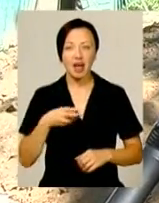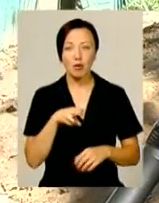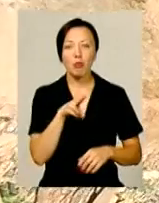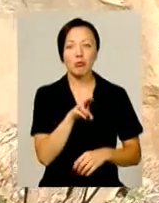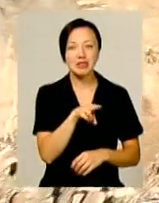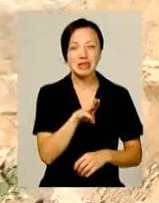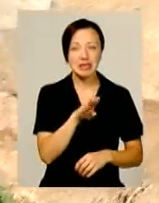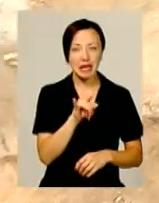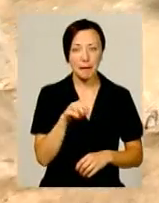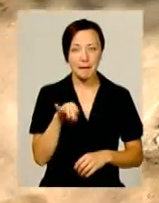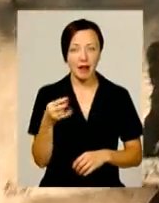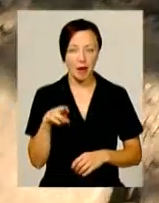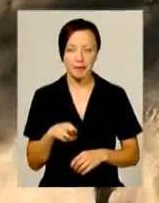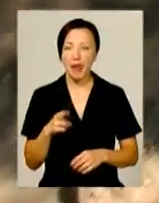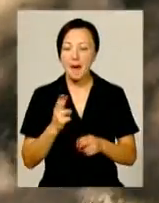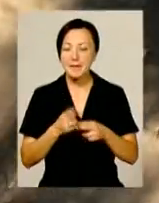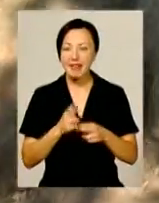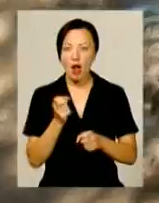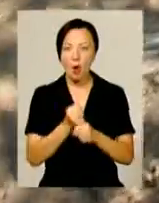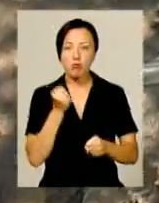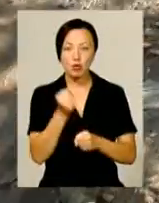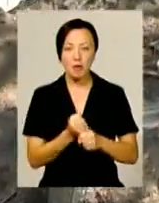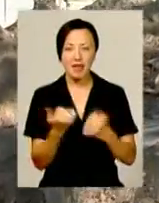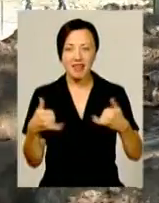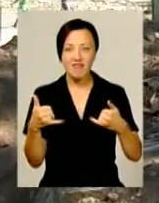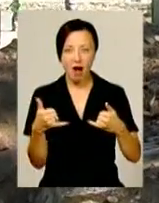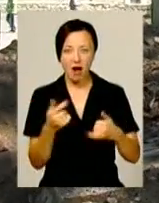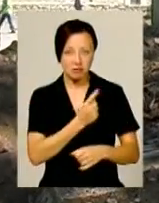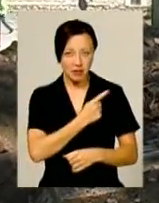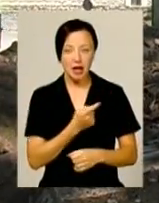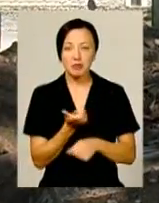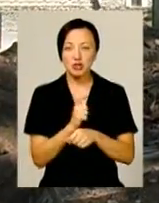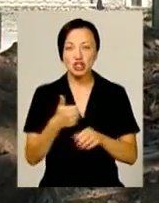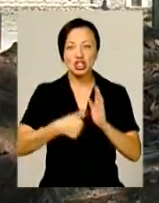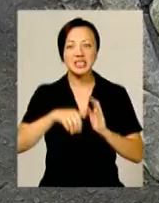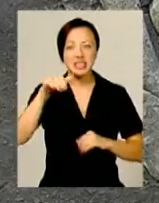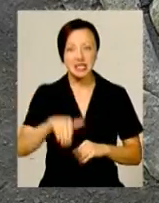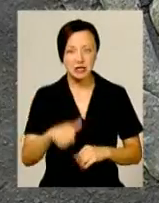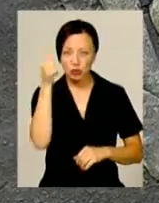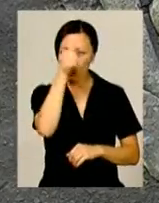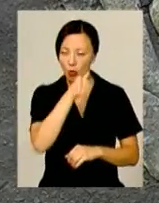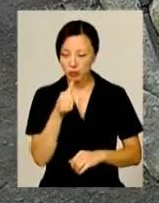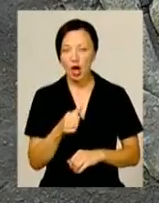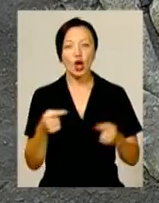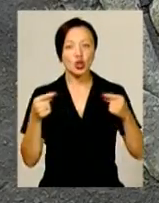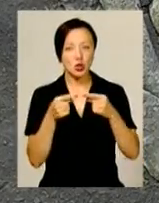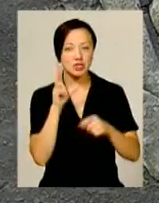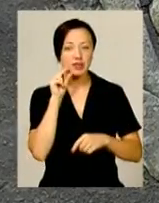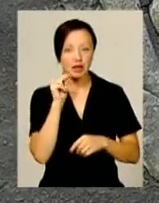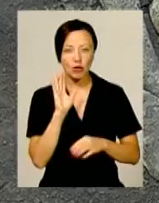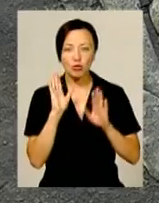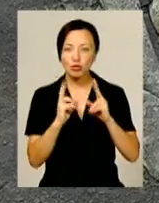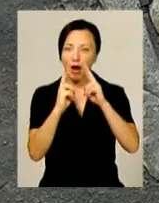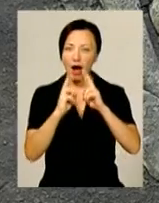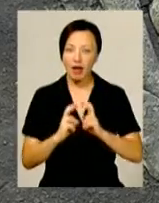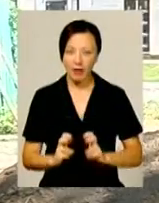культури. Металообробній ливарні близько 6 тисяч років. Щоправда, точне датування встановлять шляхом радіовуглицевого